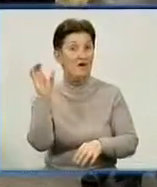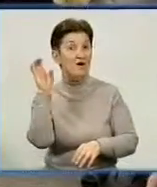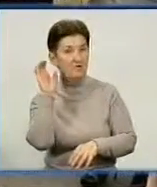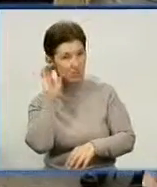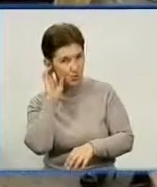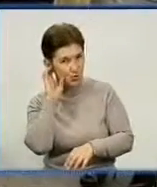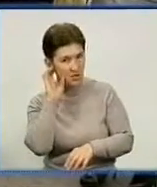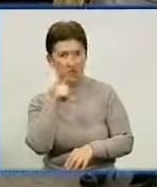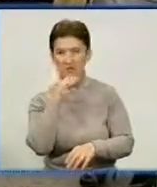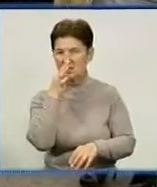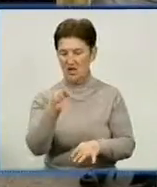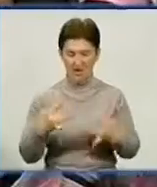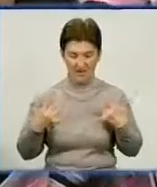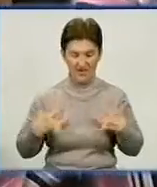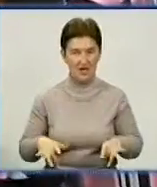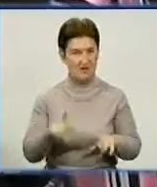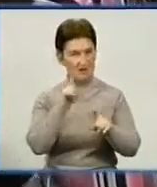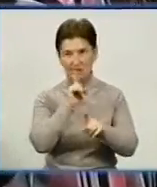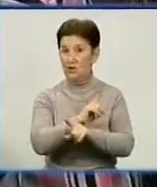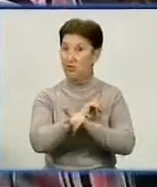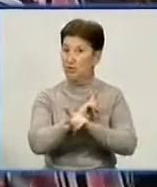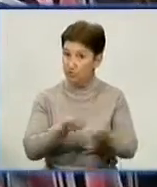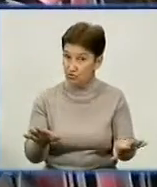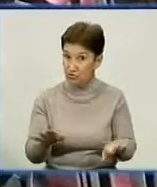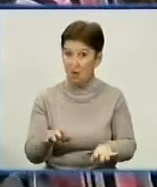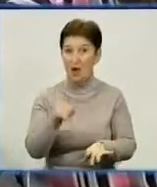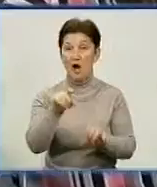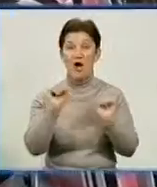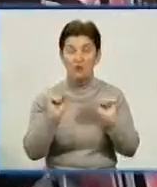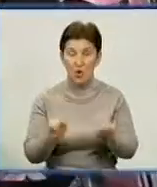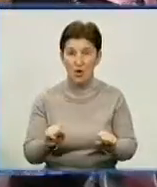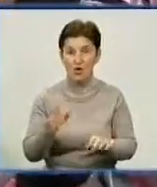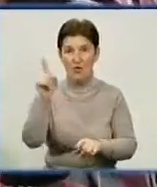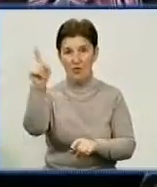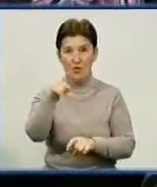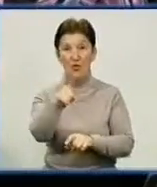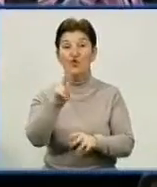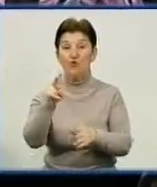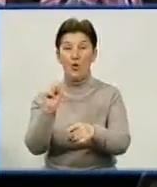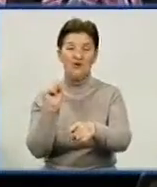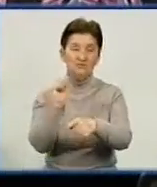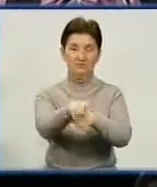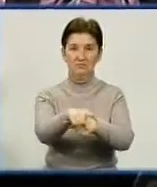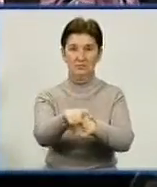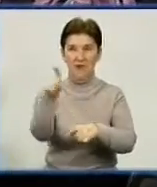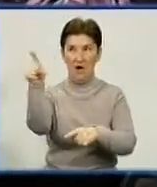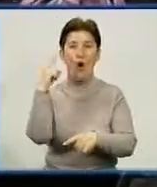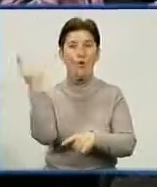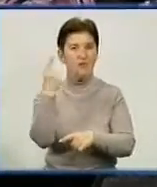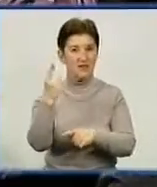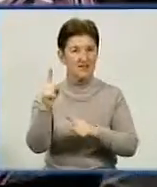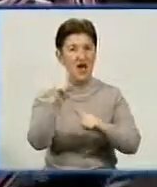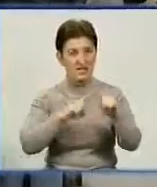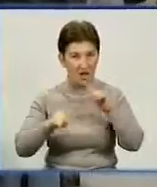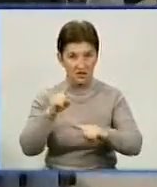сказала, що звільнятися не збирається. Наголосила, зробити це може лише обласна рада, яка призначала її на цю посаду. На думку Бажан, пікетувальники не